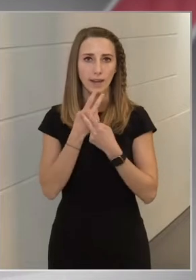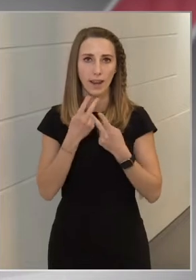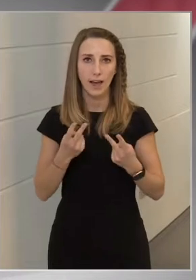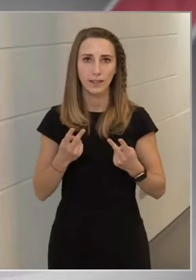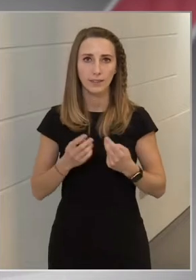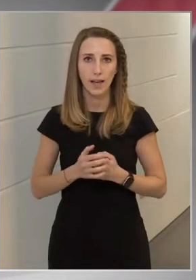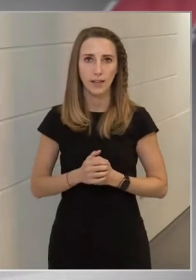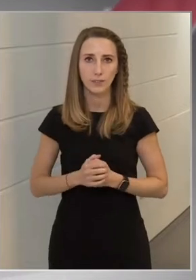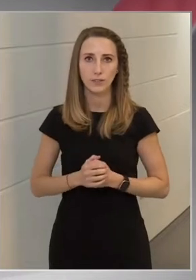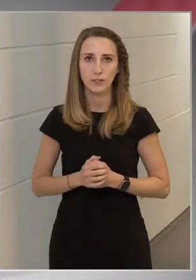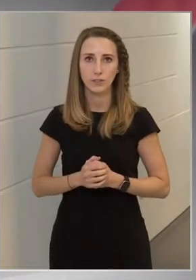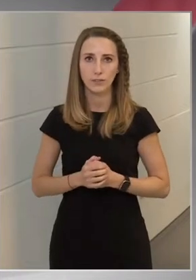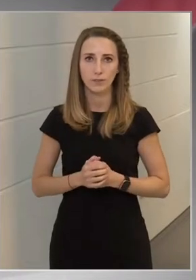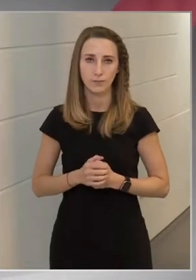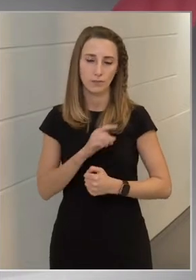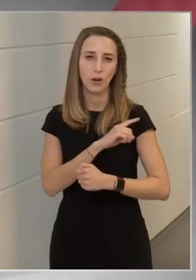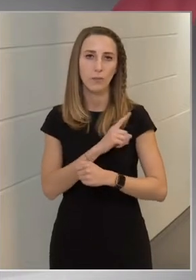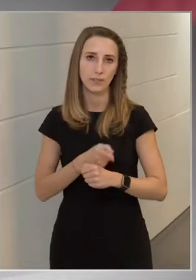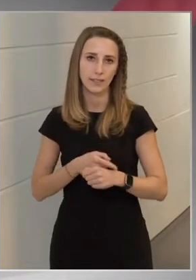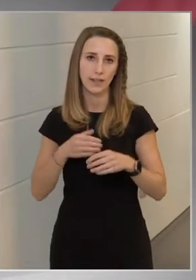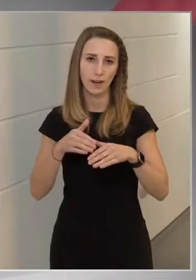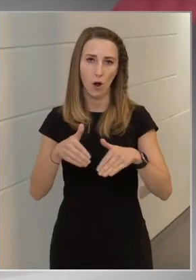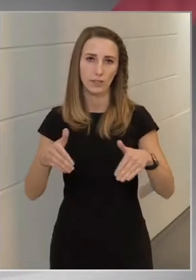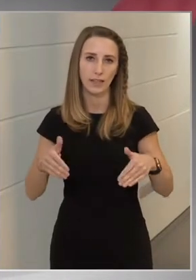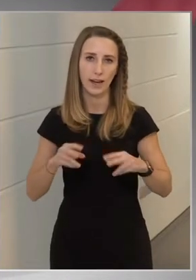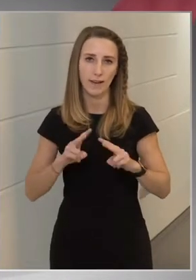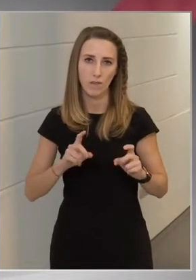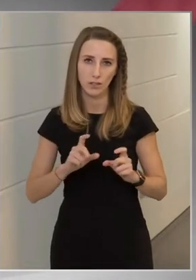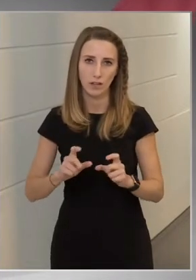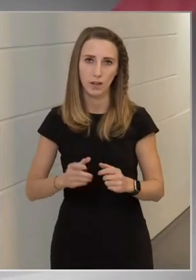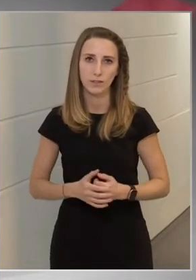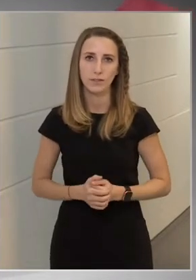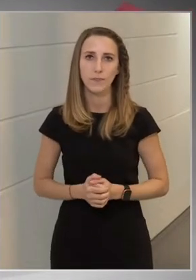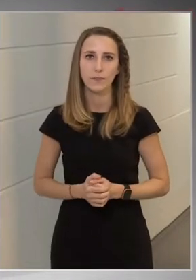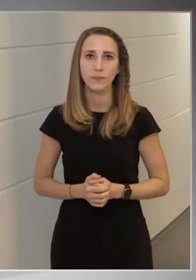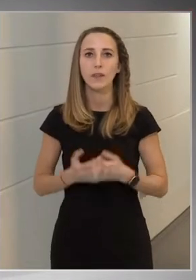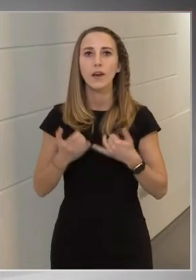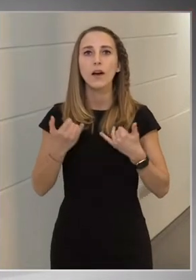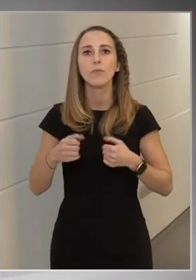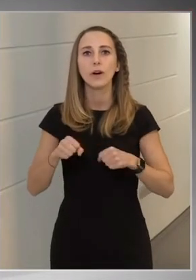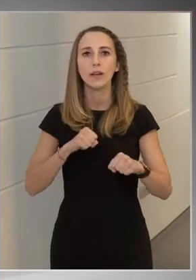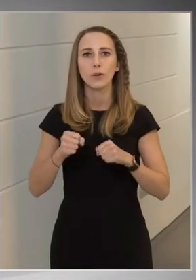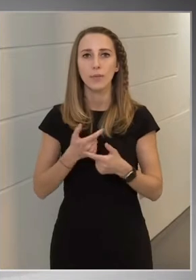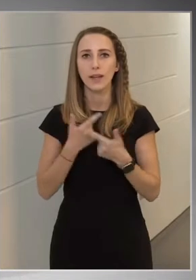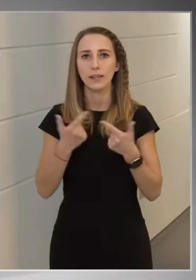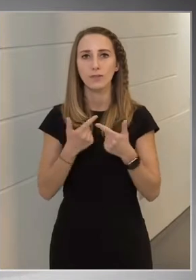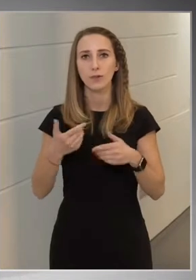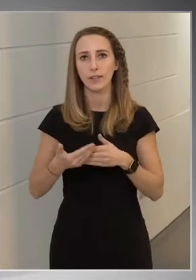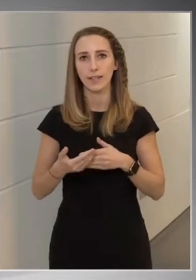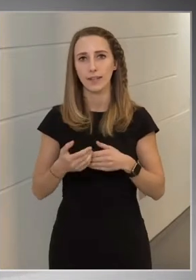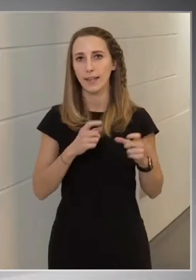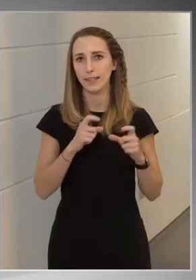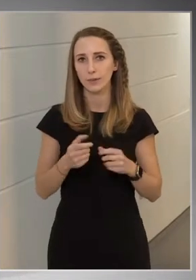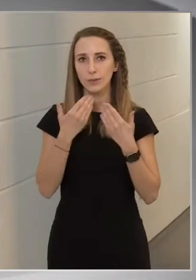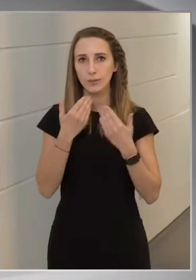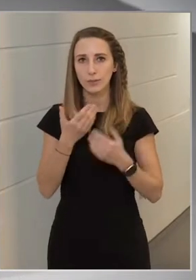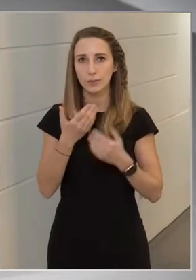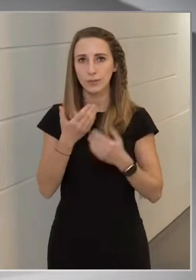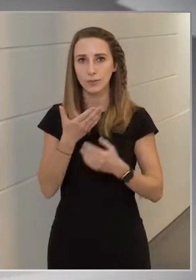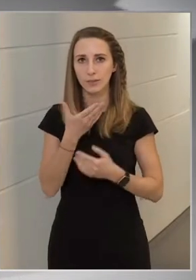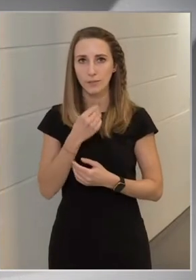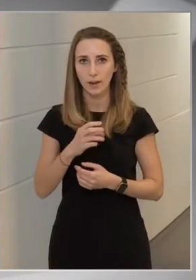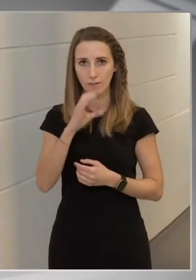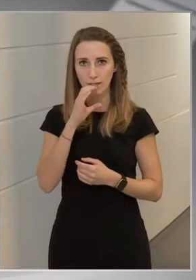kapacitásaik határán van. Ez a mai kormányinfó végére értünk, köszönjük szépen a figyelmet.